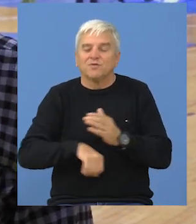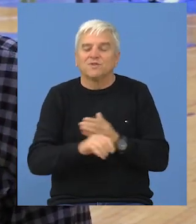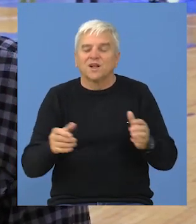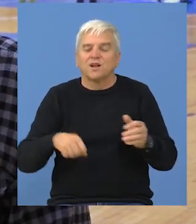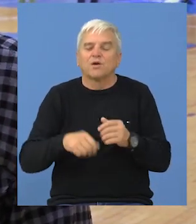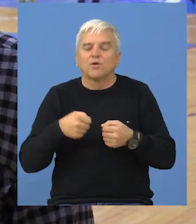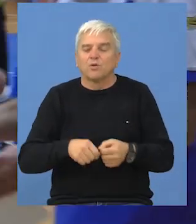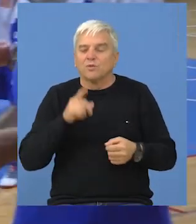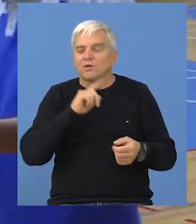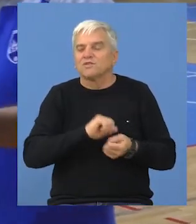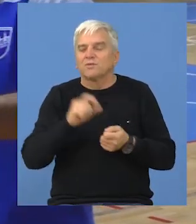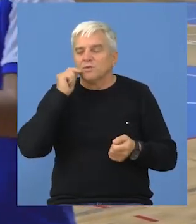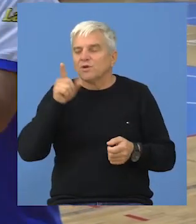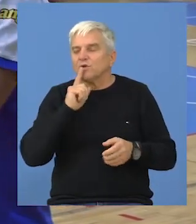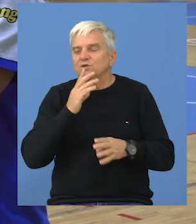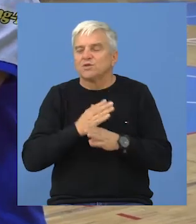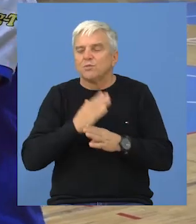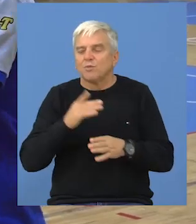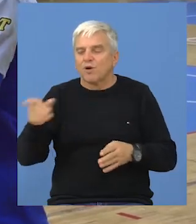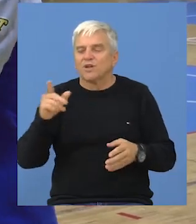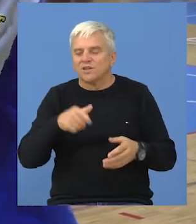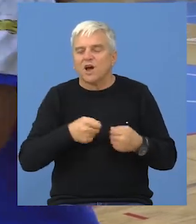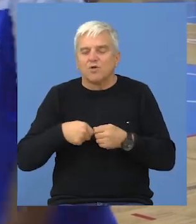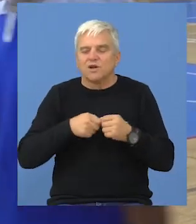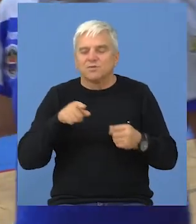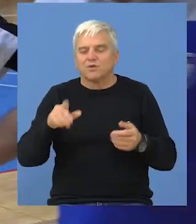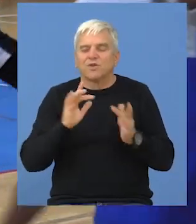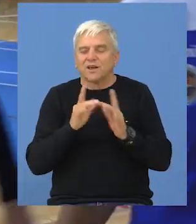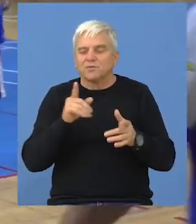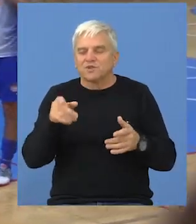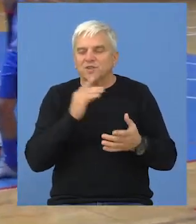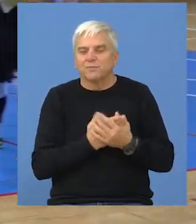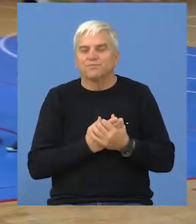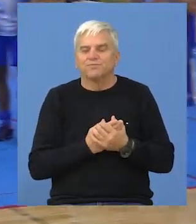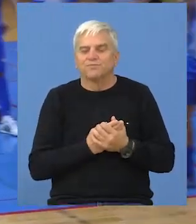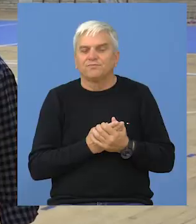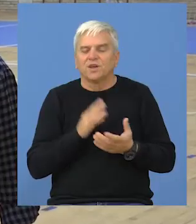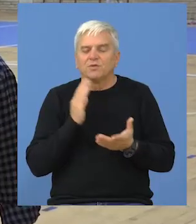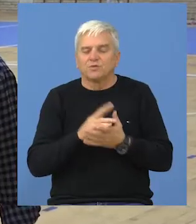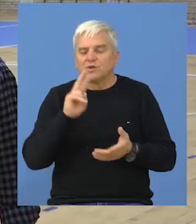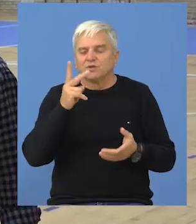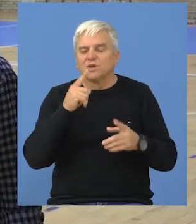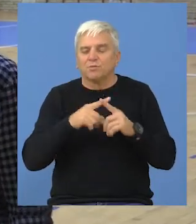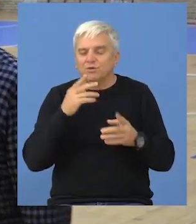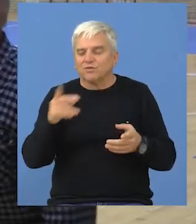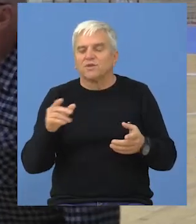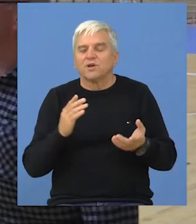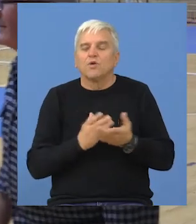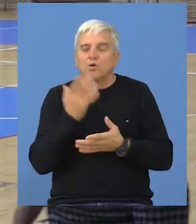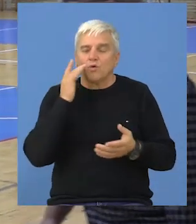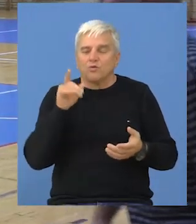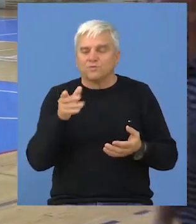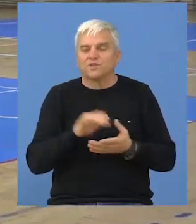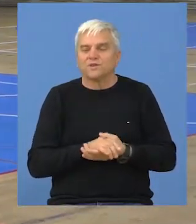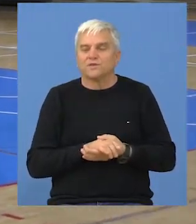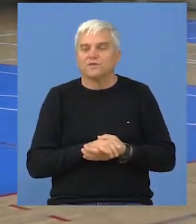i svim ljudima koji su nam pomogli da organizovaju turnir, koji je bio drugi put, ali je vrlo